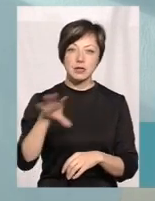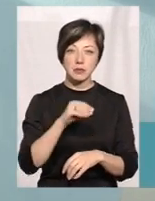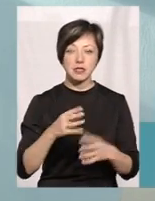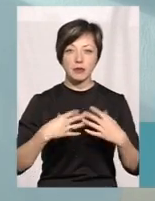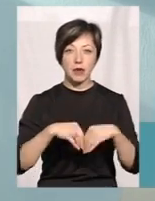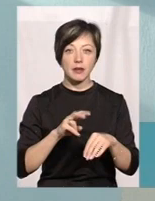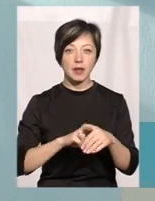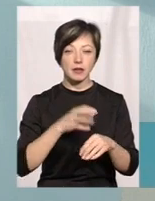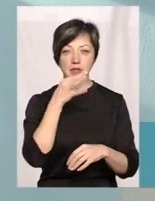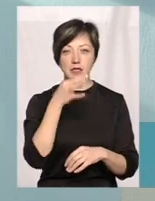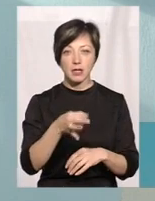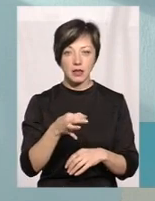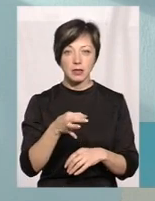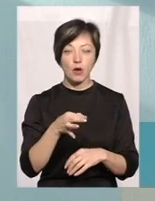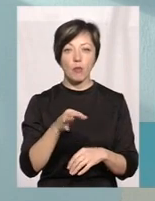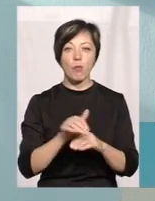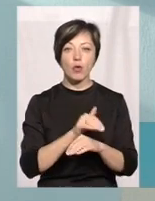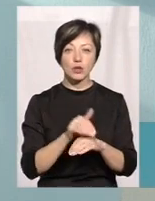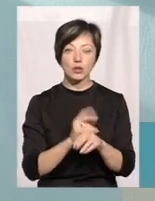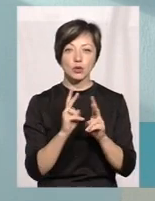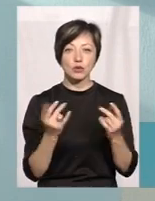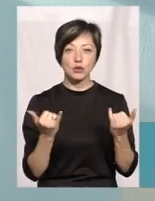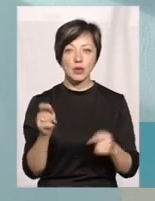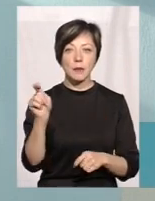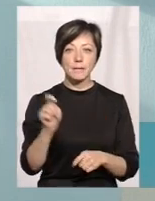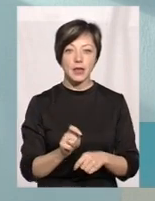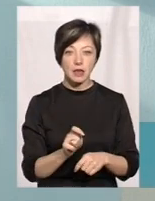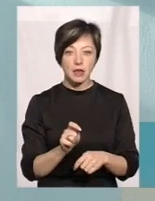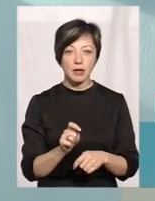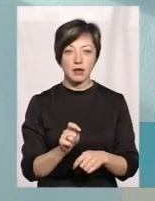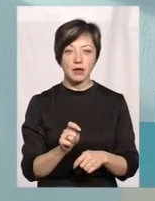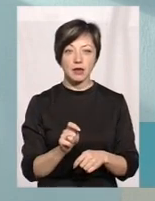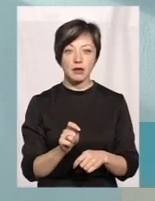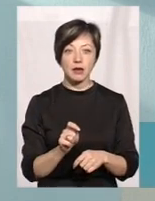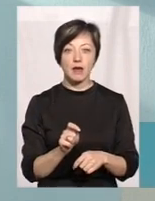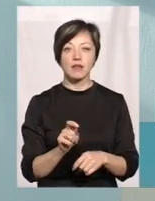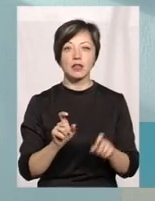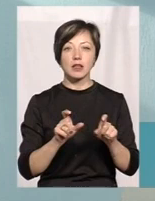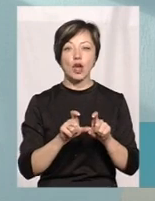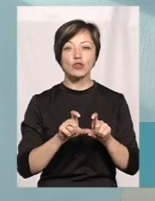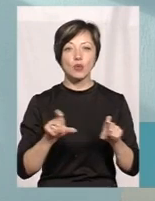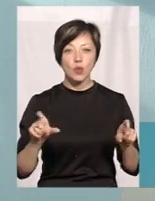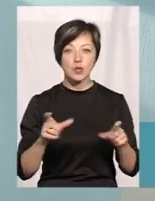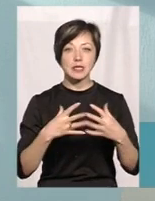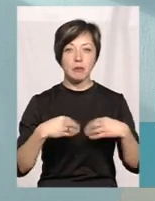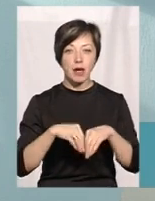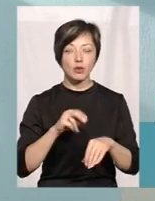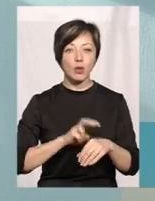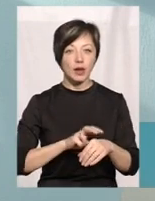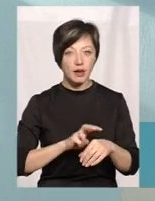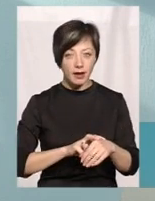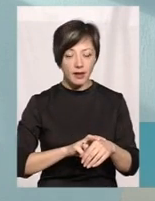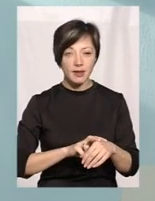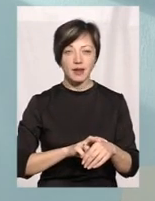лікарів звернутися. Молодці, хто сьогодні приїхав на школу молодого сімейного, не молодого, просто сімейного лікаря,